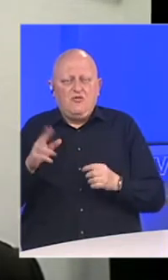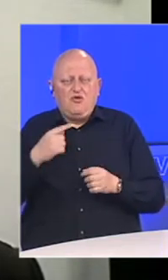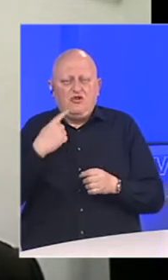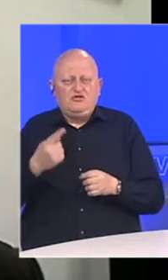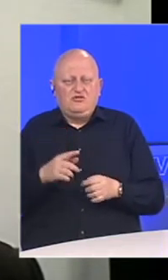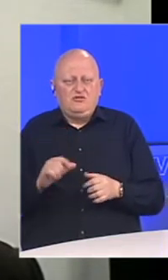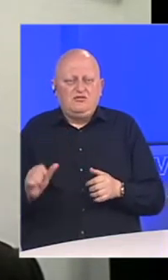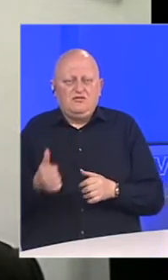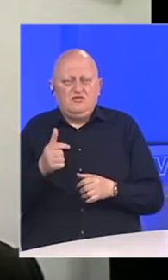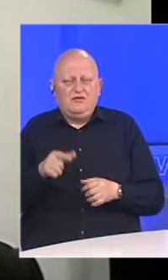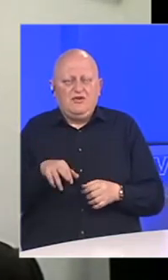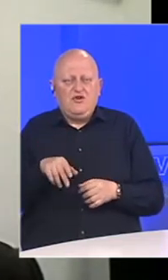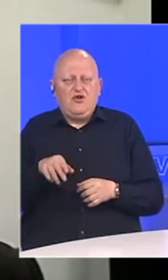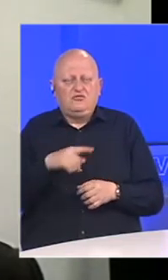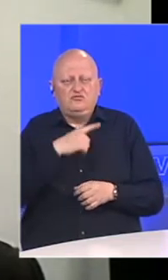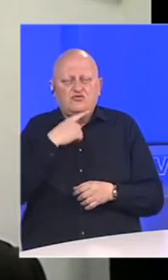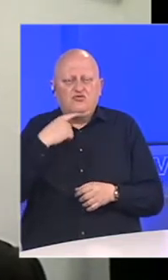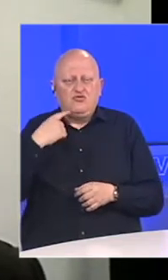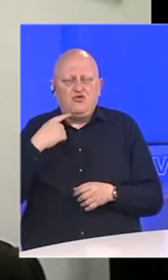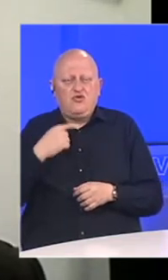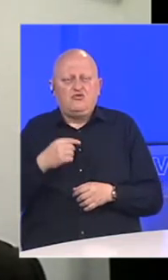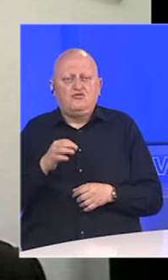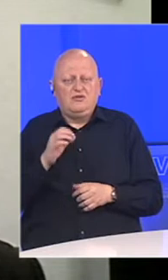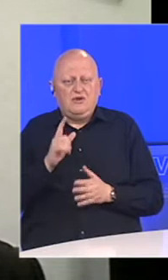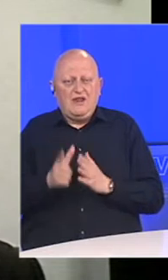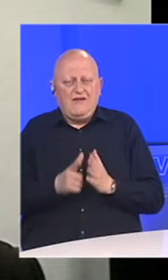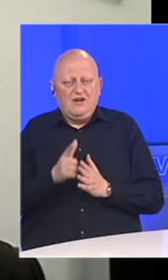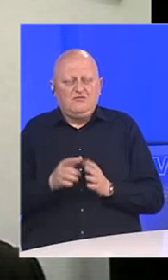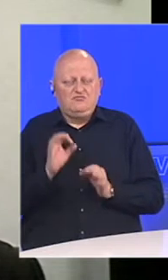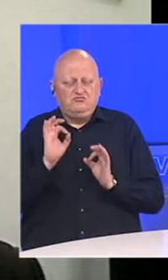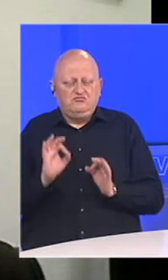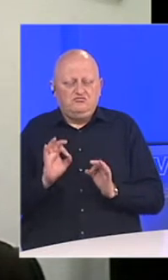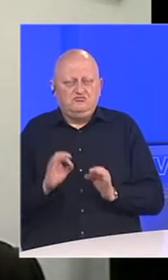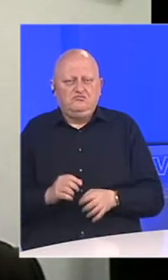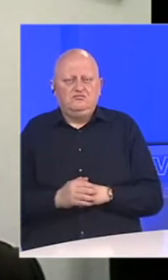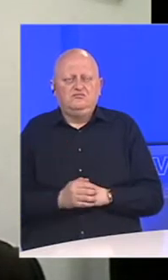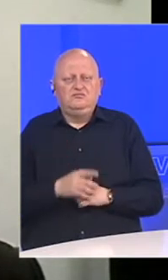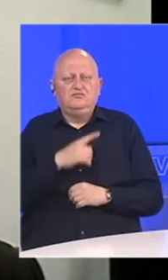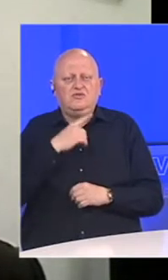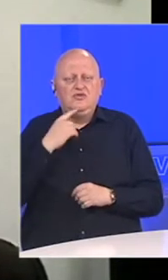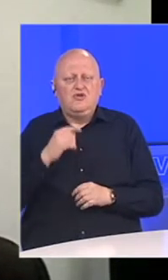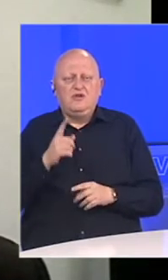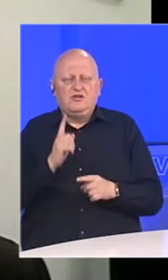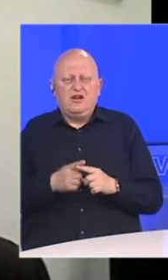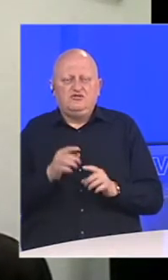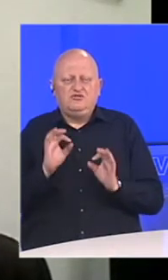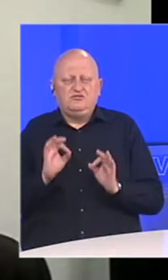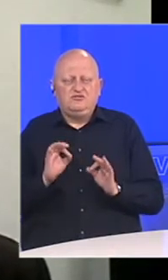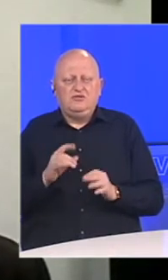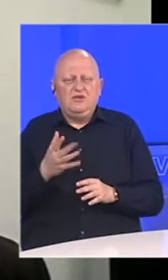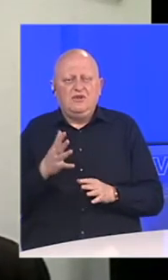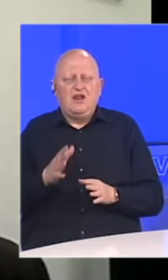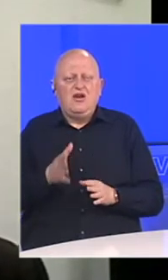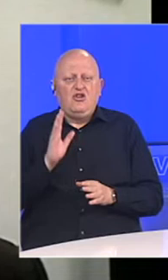u stvari prvi ti koraci su bili dosta blagovremeni, dosta adekvatni, a poslije